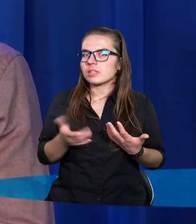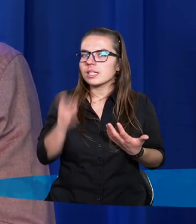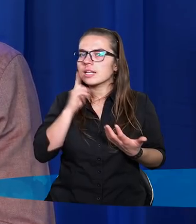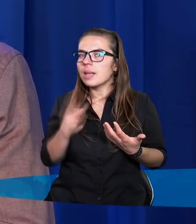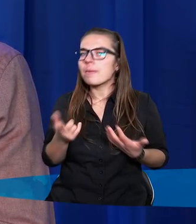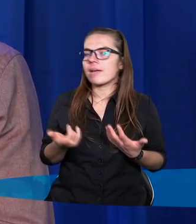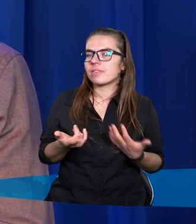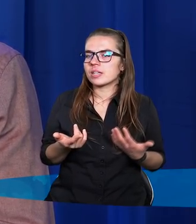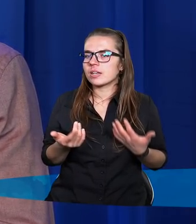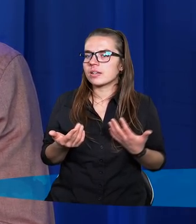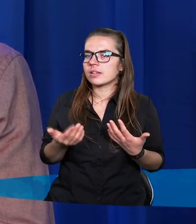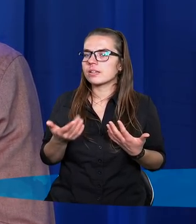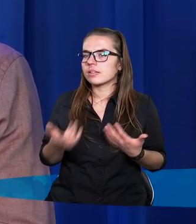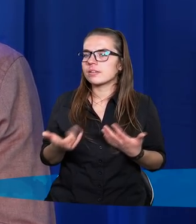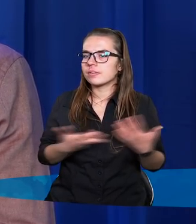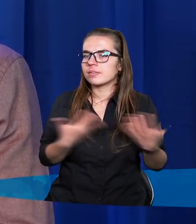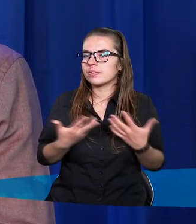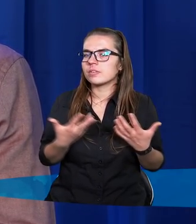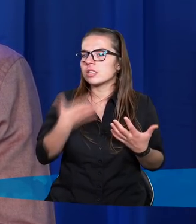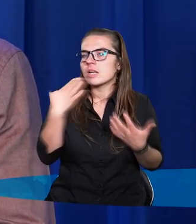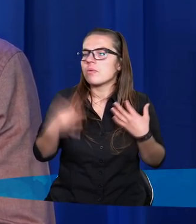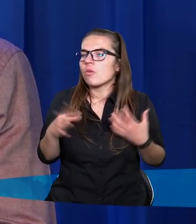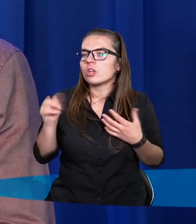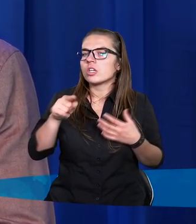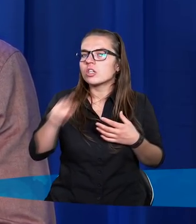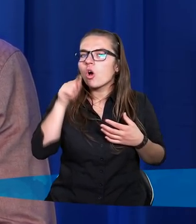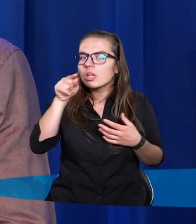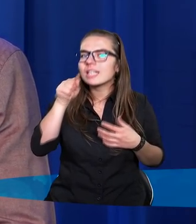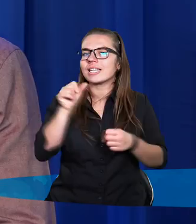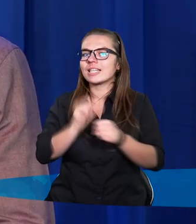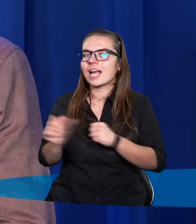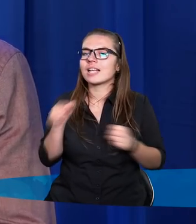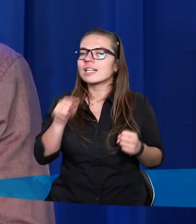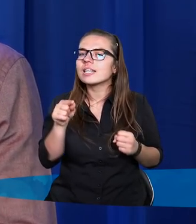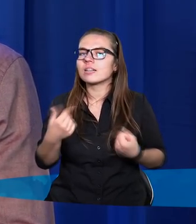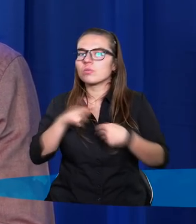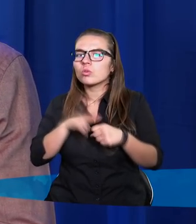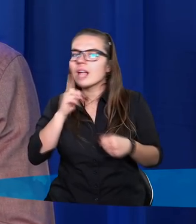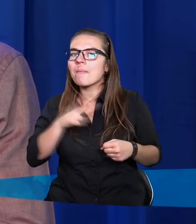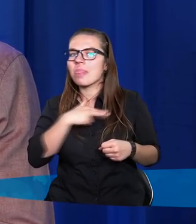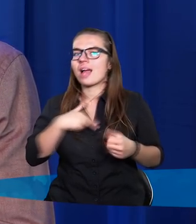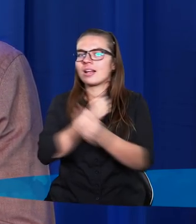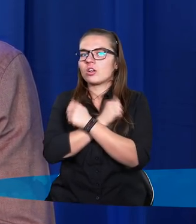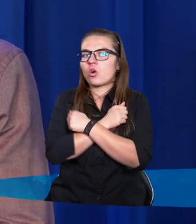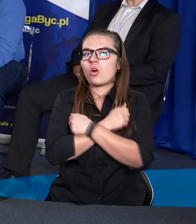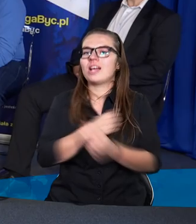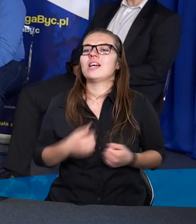prawdę, nie ma wątpliwości, że to Ty jesteś tym, który nas naprawdę kochasz.